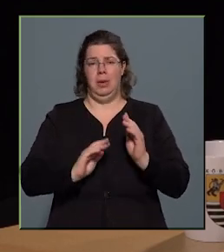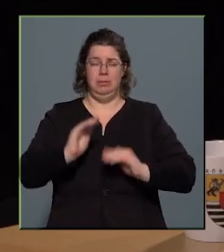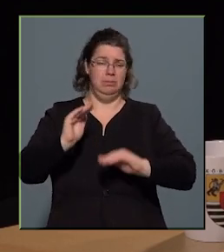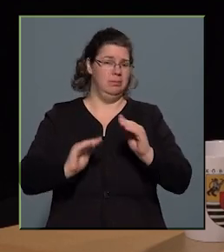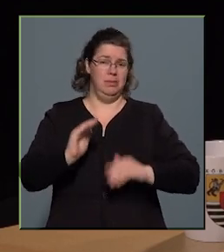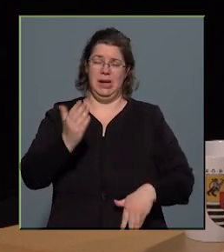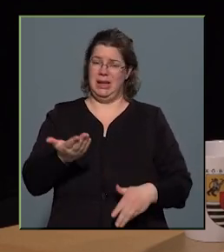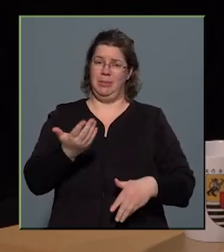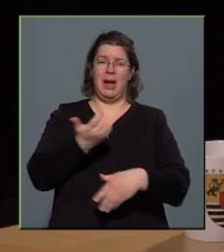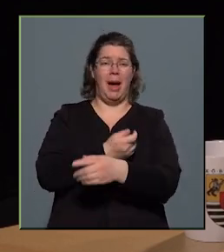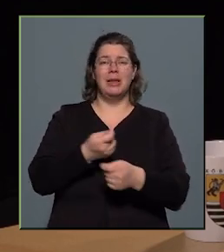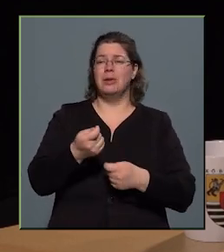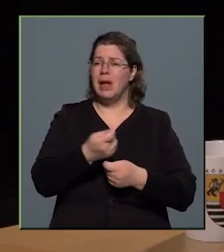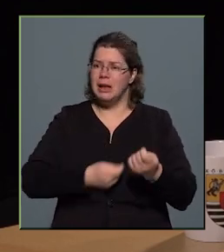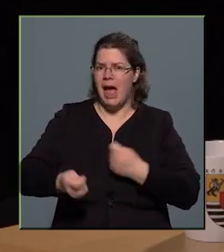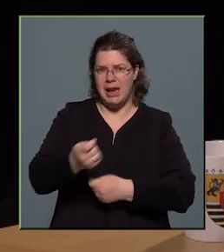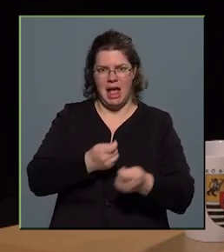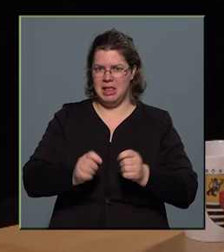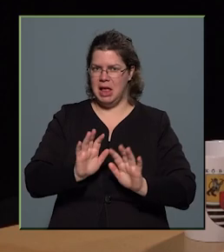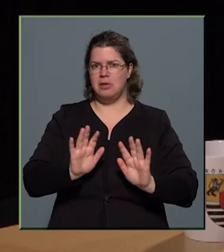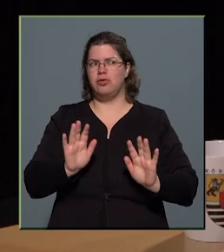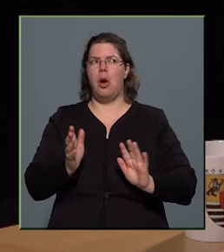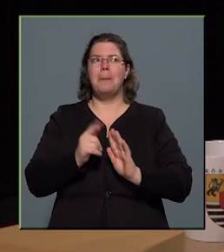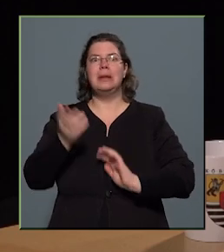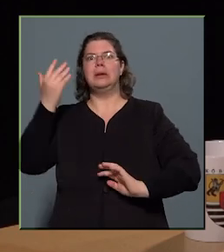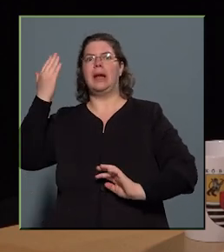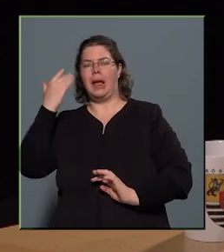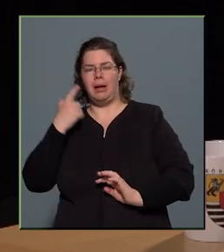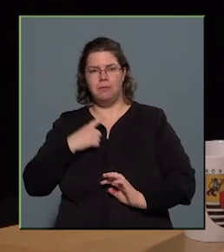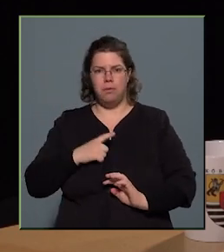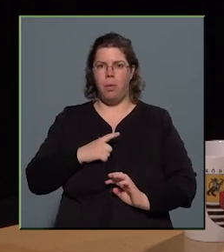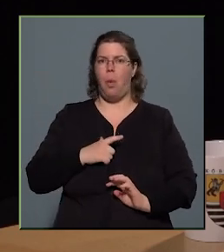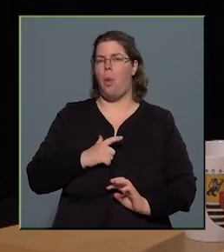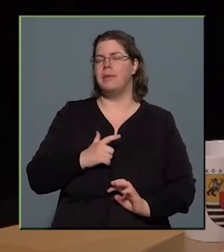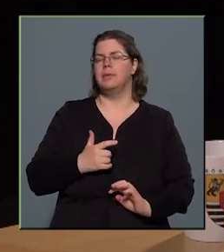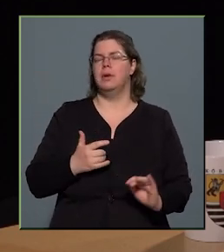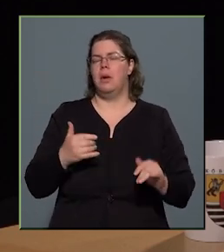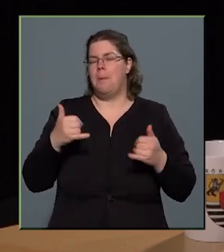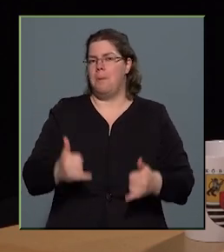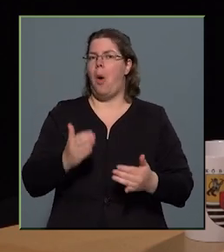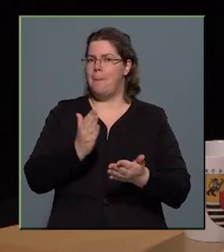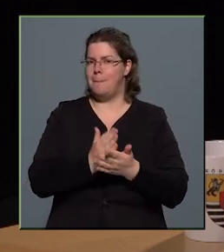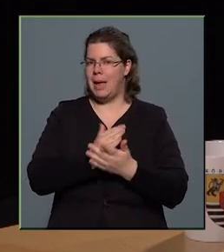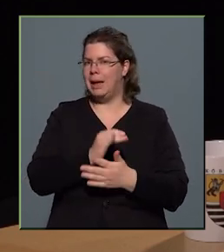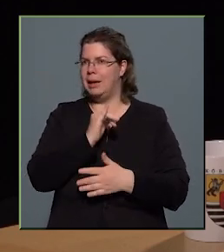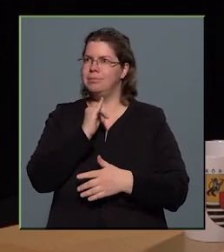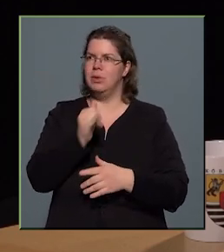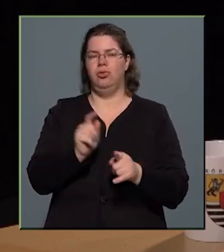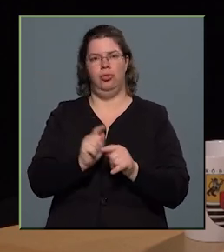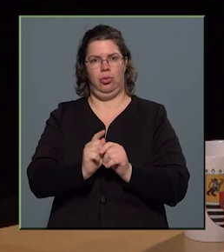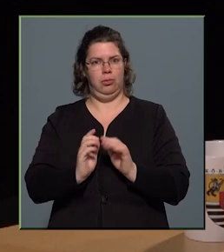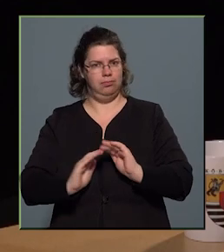kábítószert terjesztése, ami korábban ott már-már jellemző volt ez. Ez nincs már jelen, a Vihariból